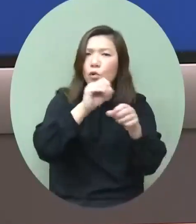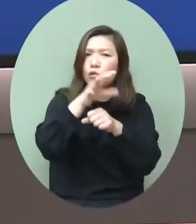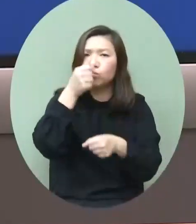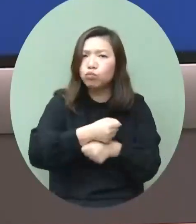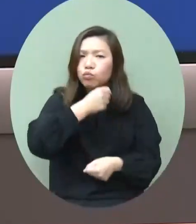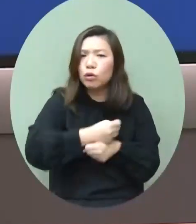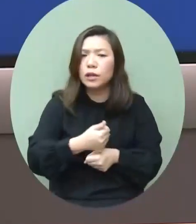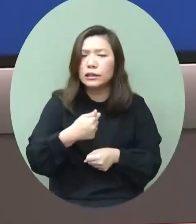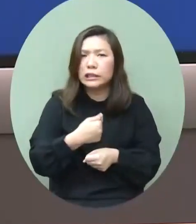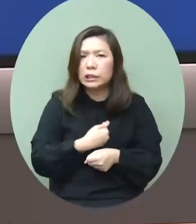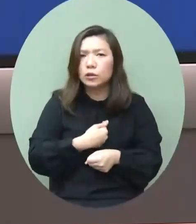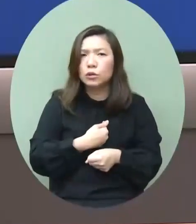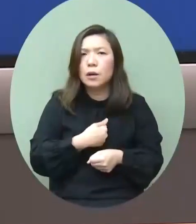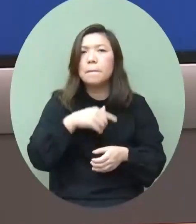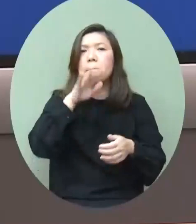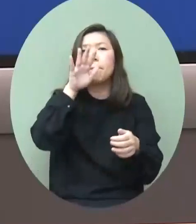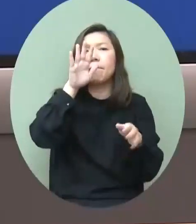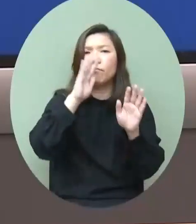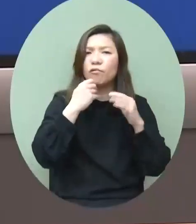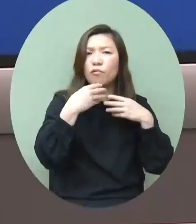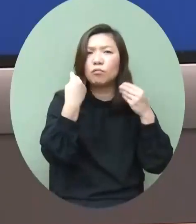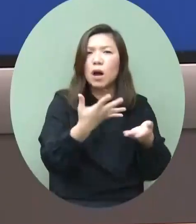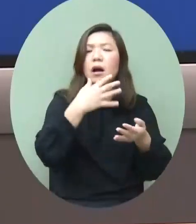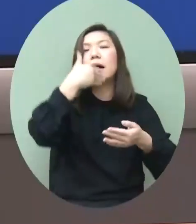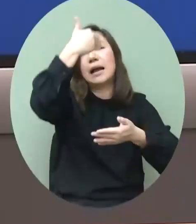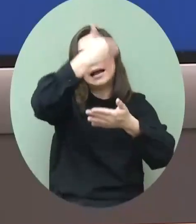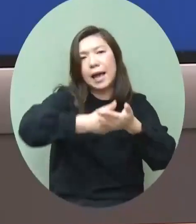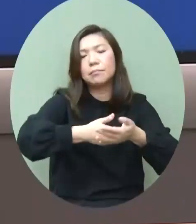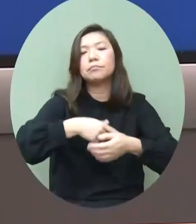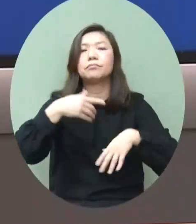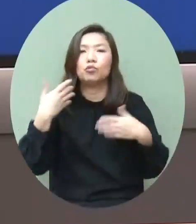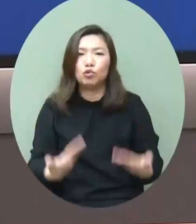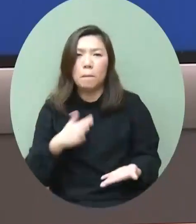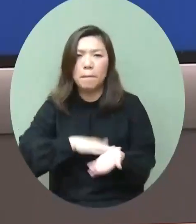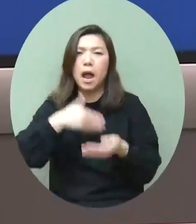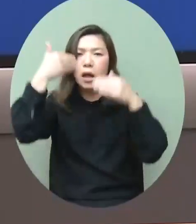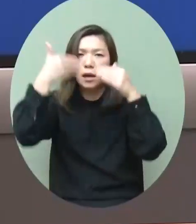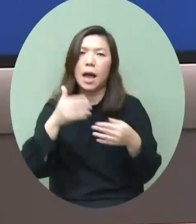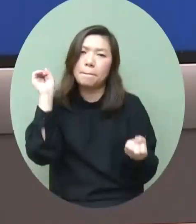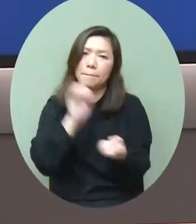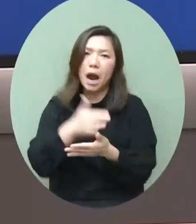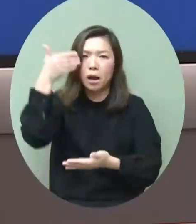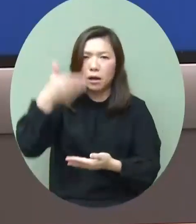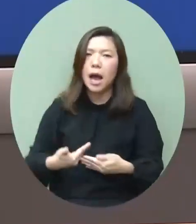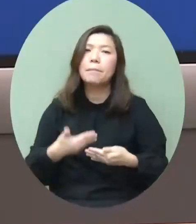應該是放在三減方面即是減感染、減重症、減死亡